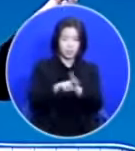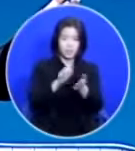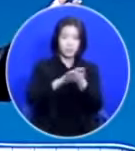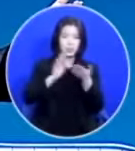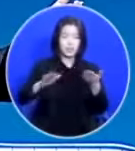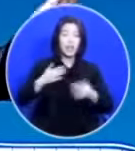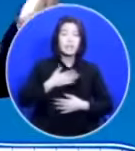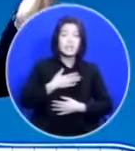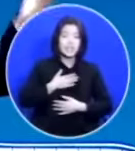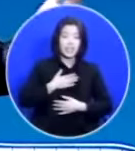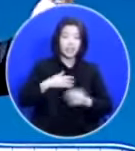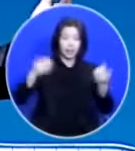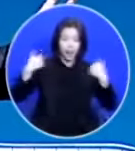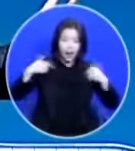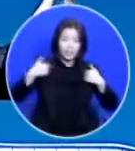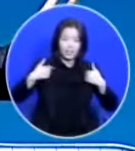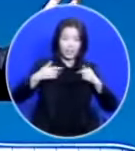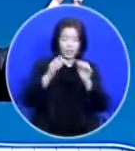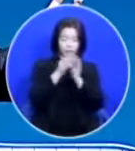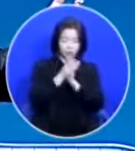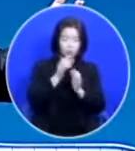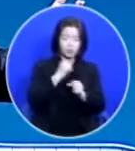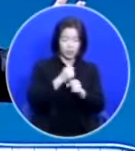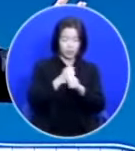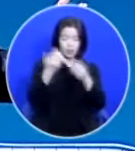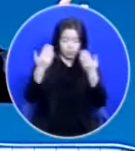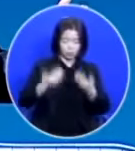덜 기도하게 해주세요